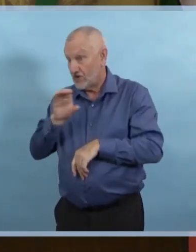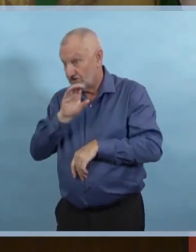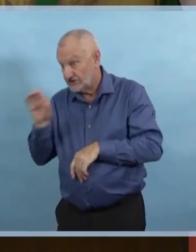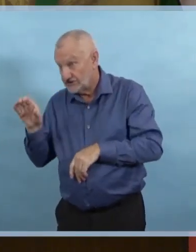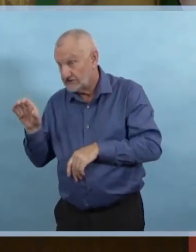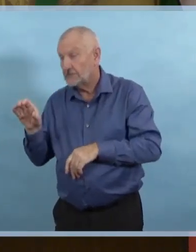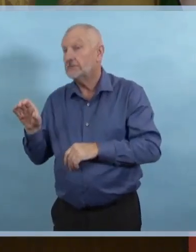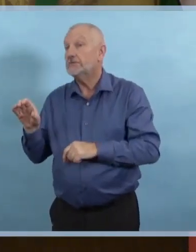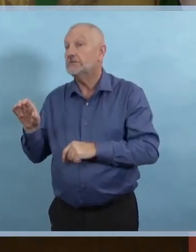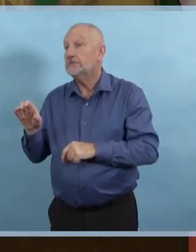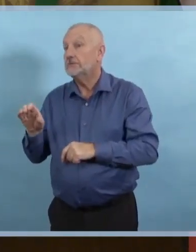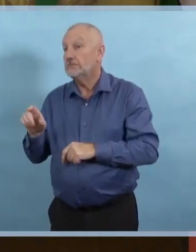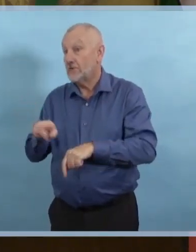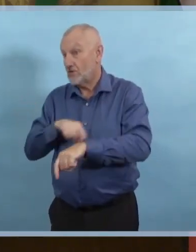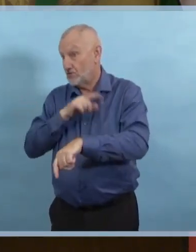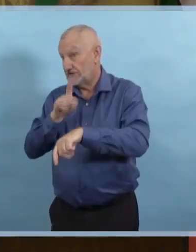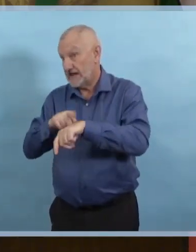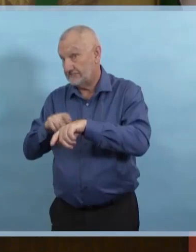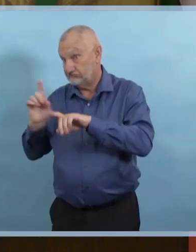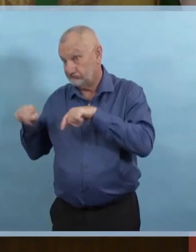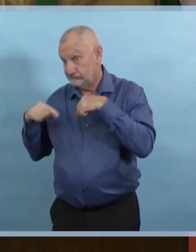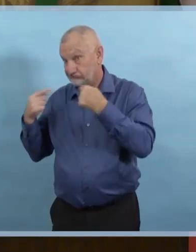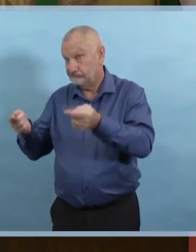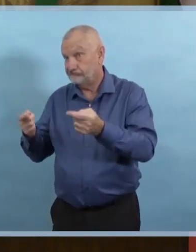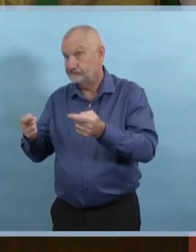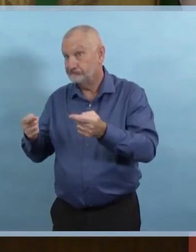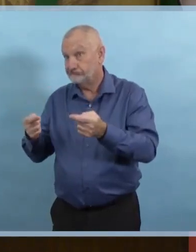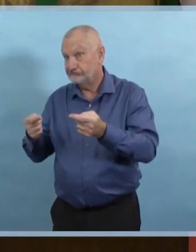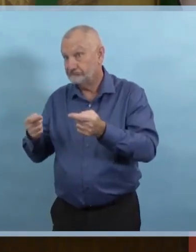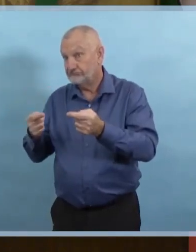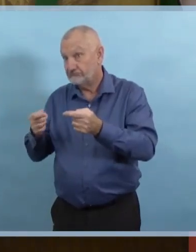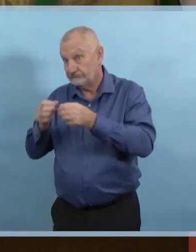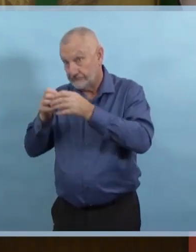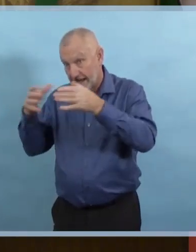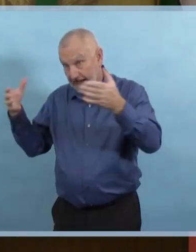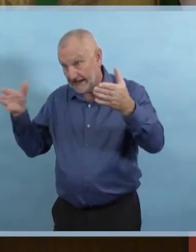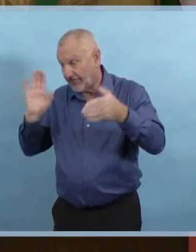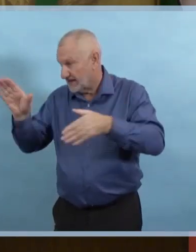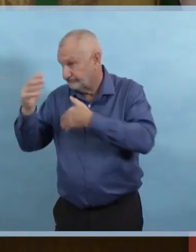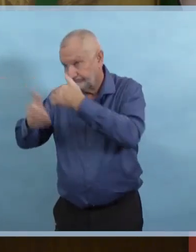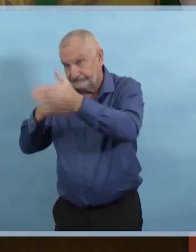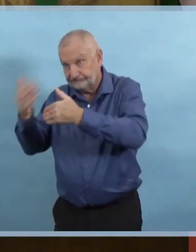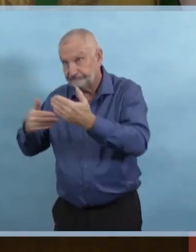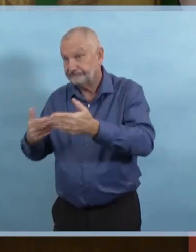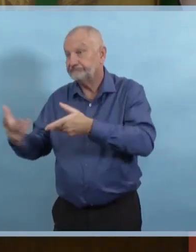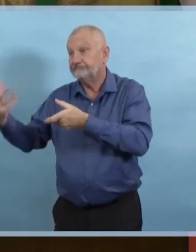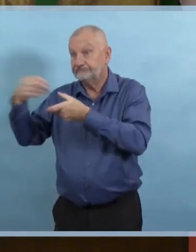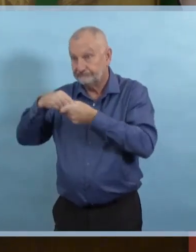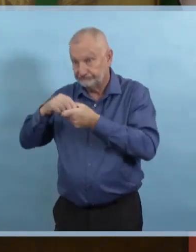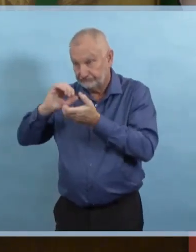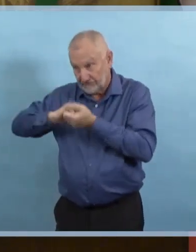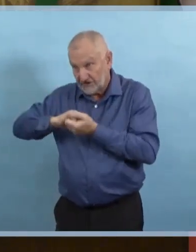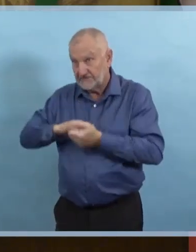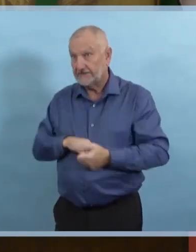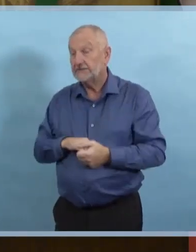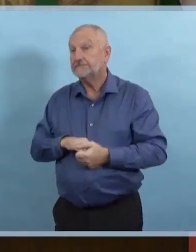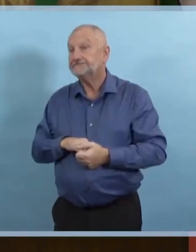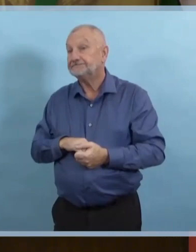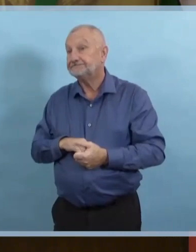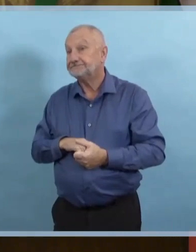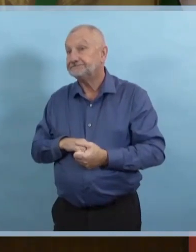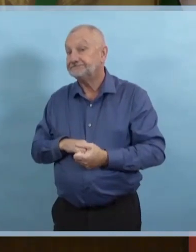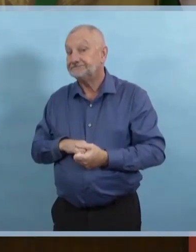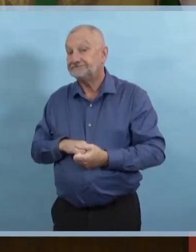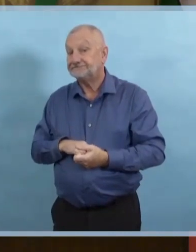Et donc, nous avons amplifié les efforts et nous nous rapprochons de plus en plus d'éliminer